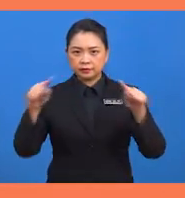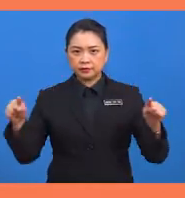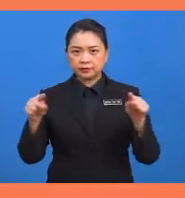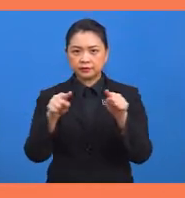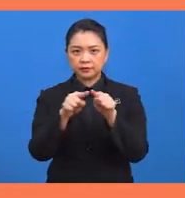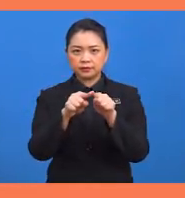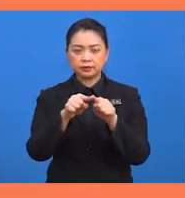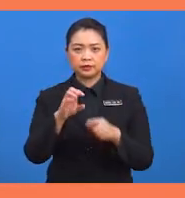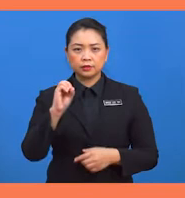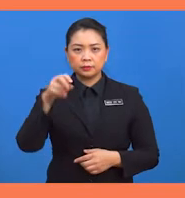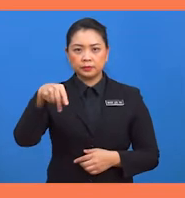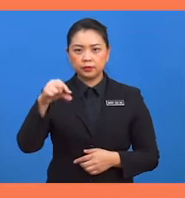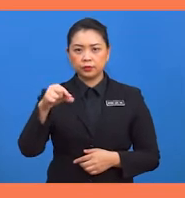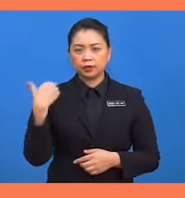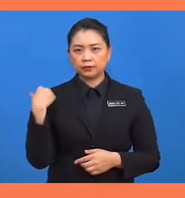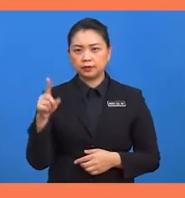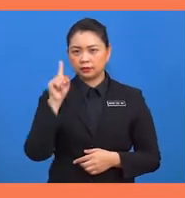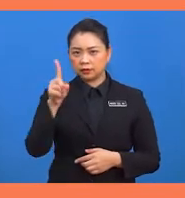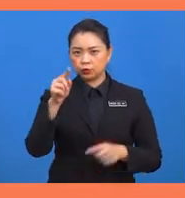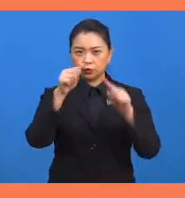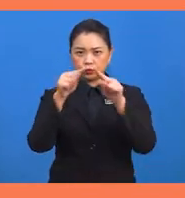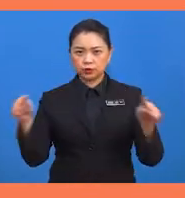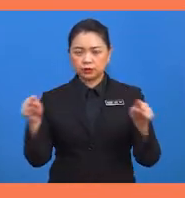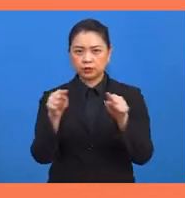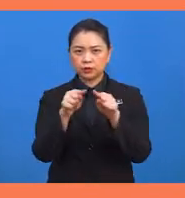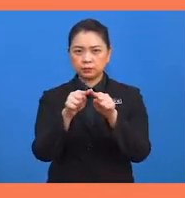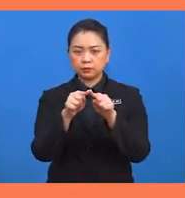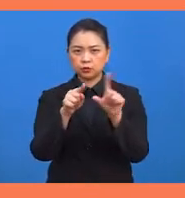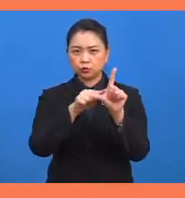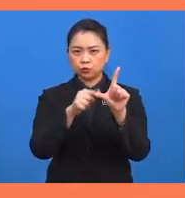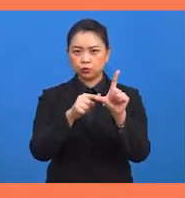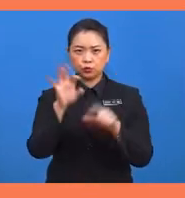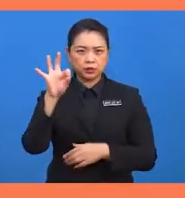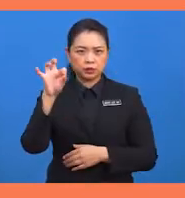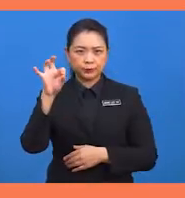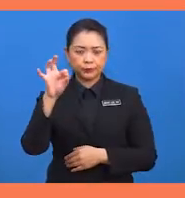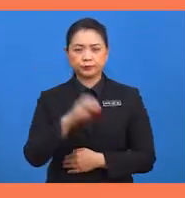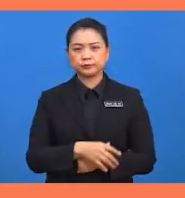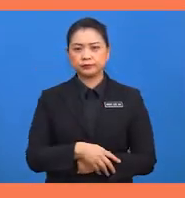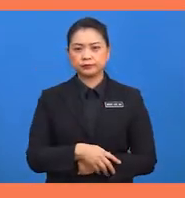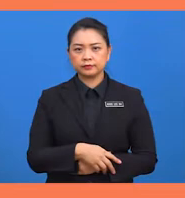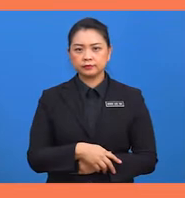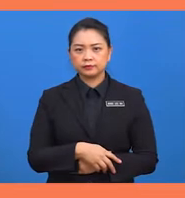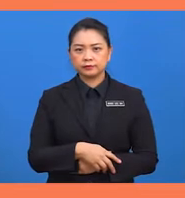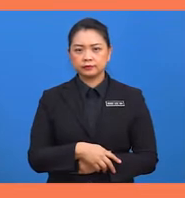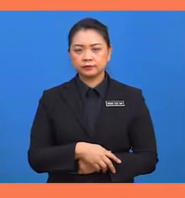segitiga OPQ ialah sebuah segitiga bersudut tegak. Luas